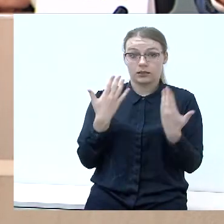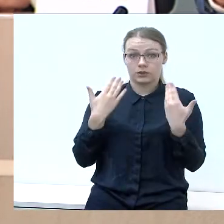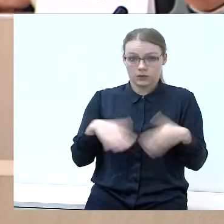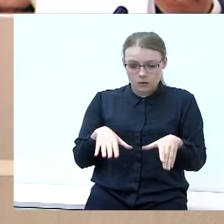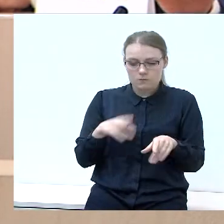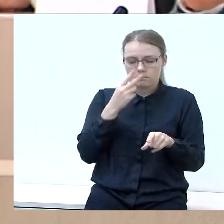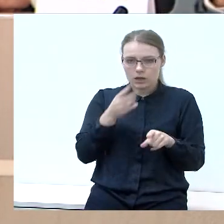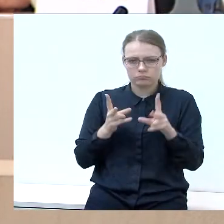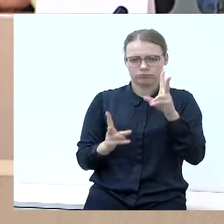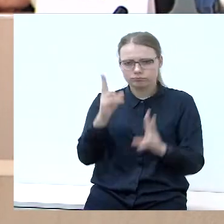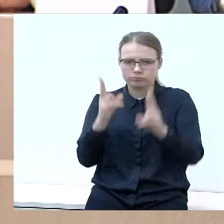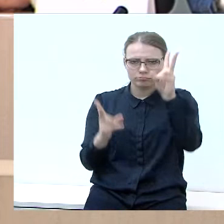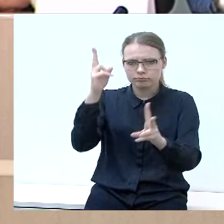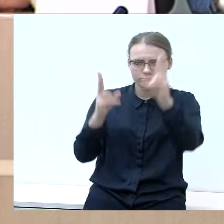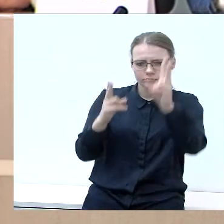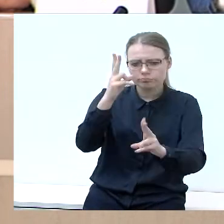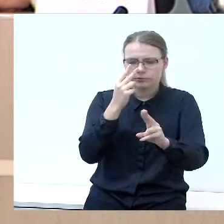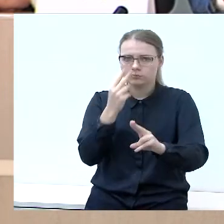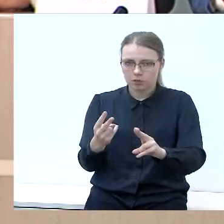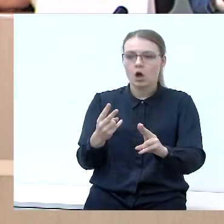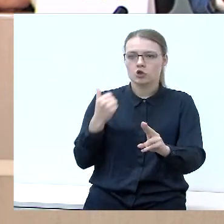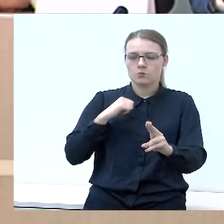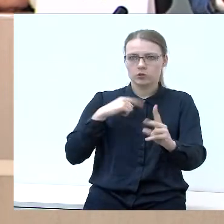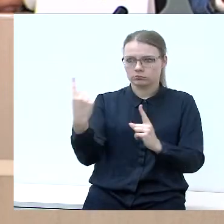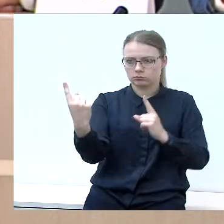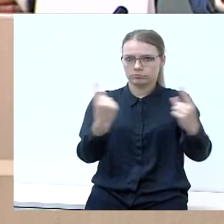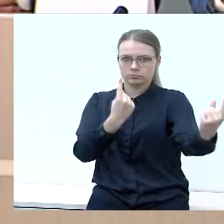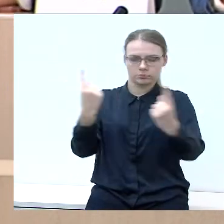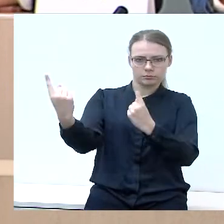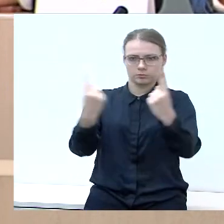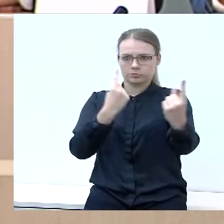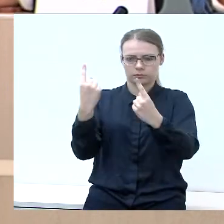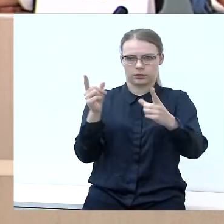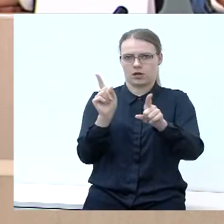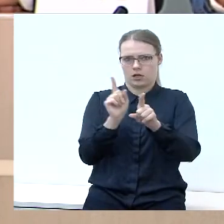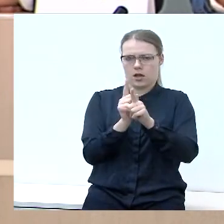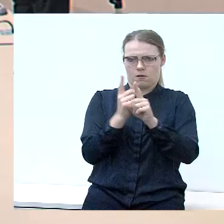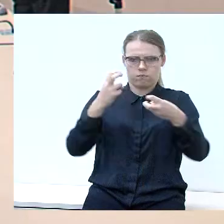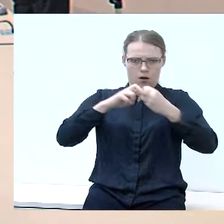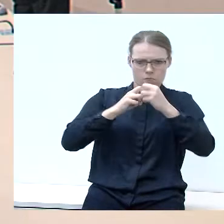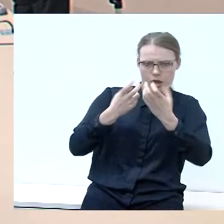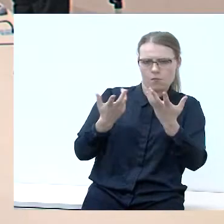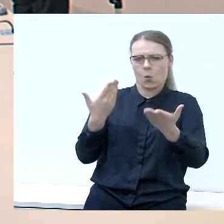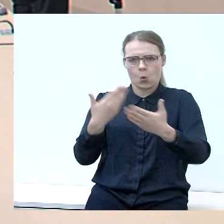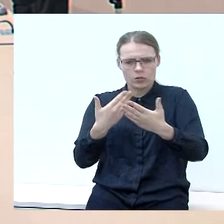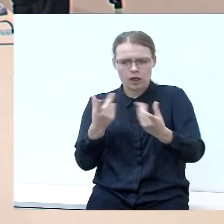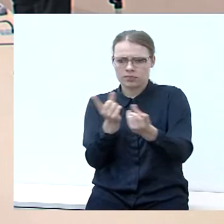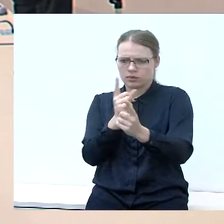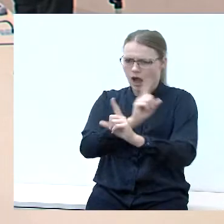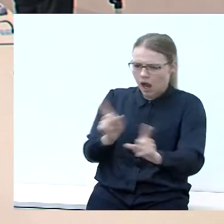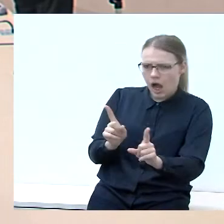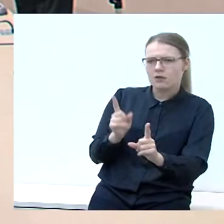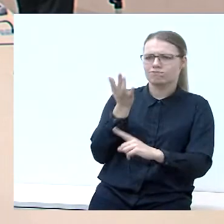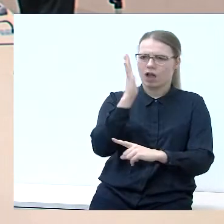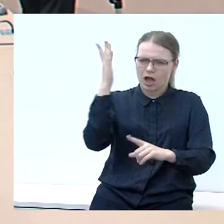iškirsti, tai atsirado žmonės, kurie pakeiliai kipišą, ten, tipu, kad negalima, kad jie medžiai